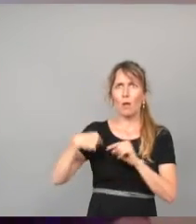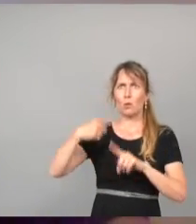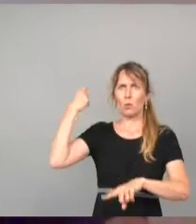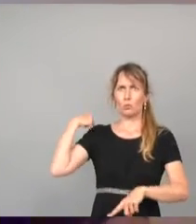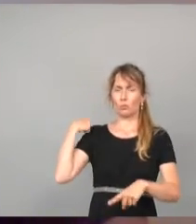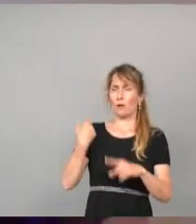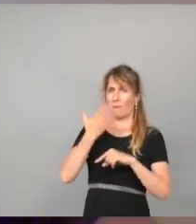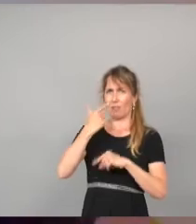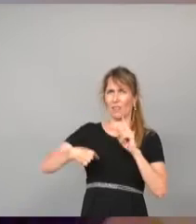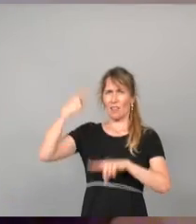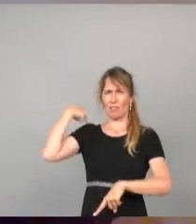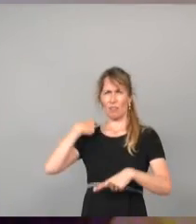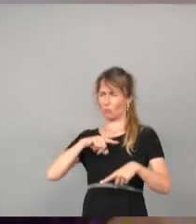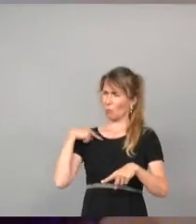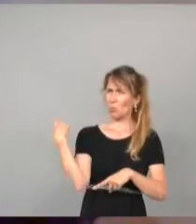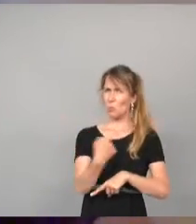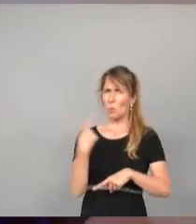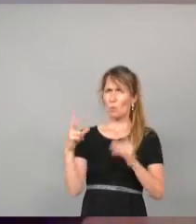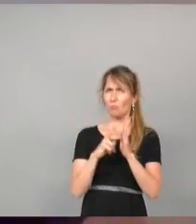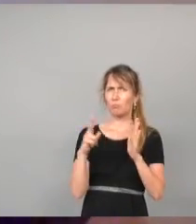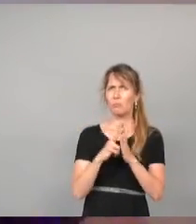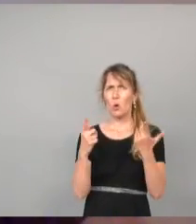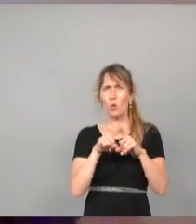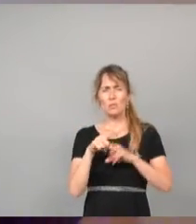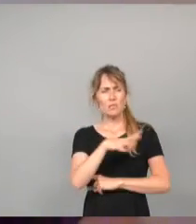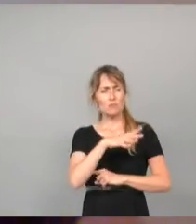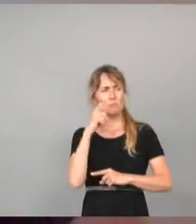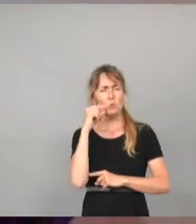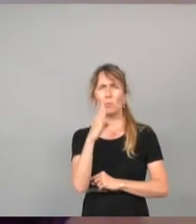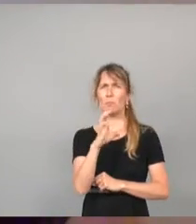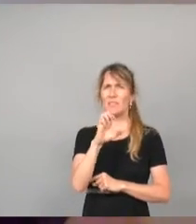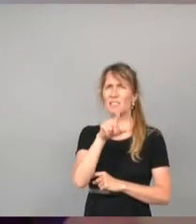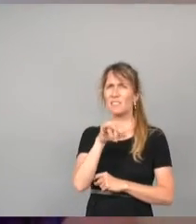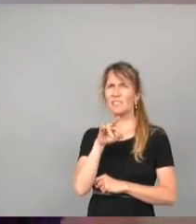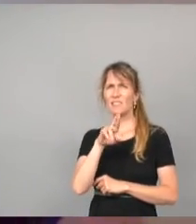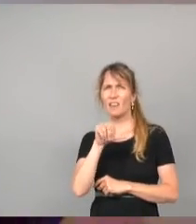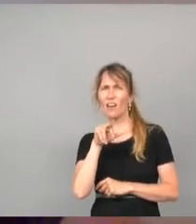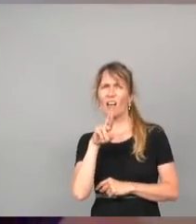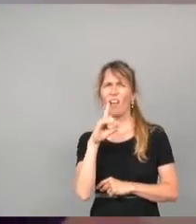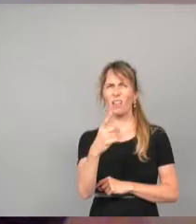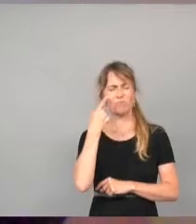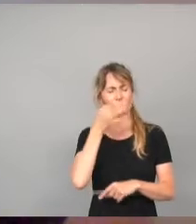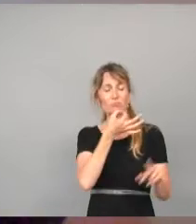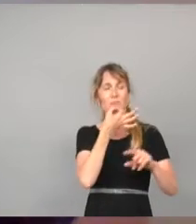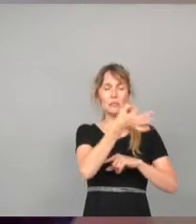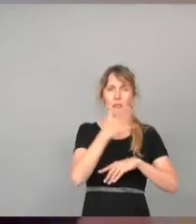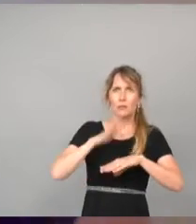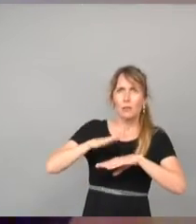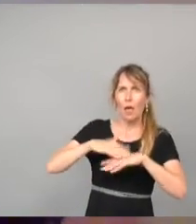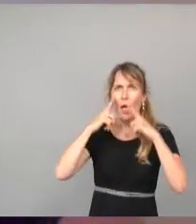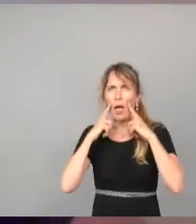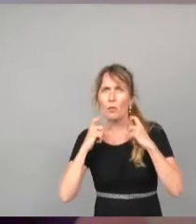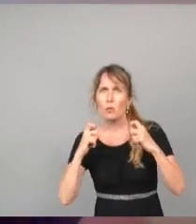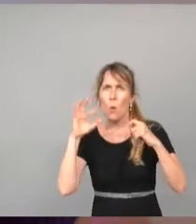la Melle en février dernier, alors que M. Bézirard nous alerte sur la raréfaction de la ressource en eau et donc sur la